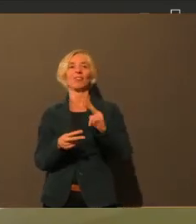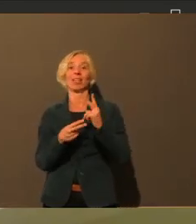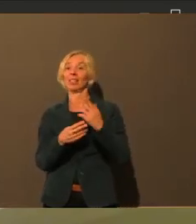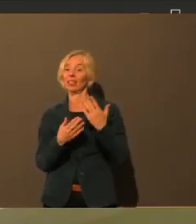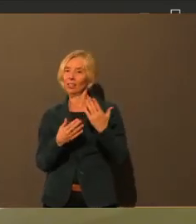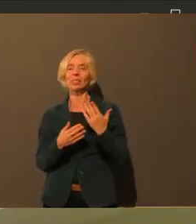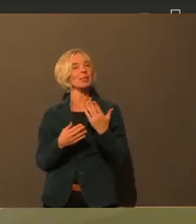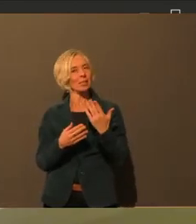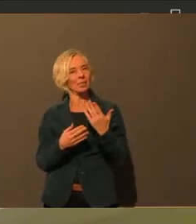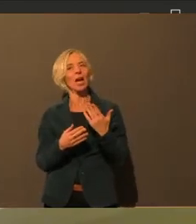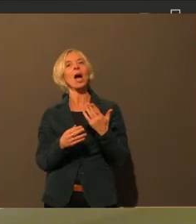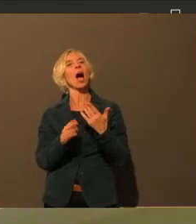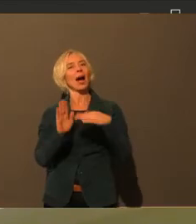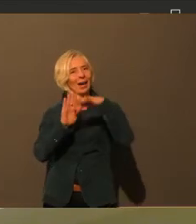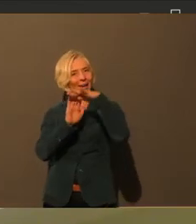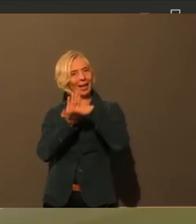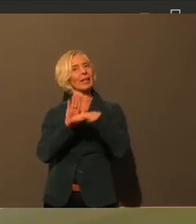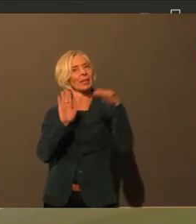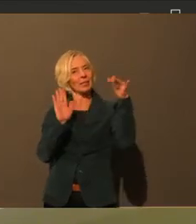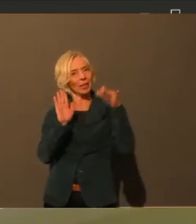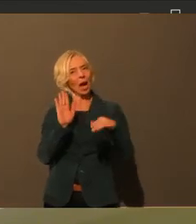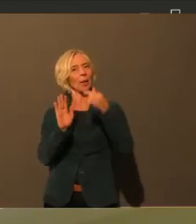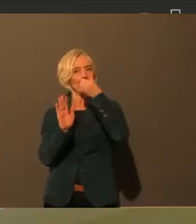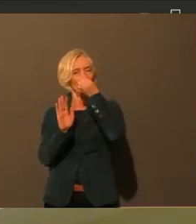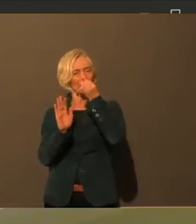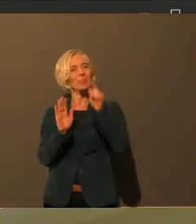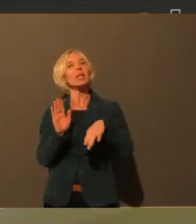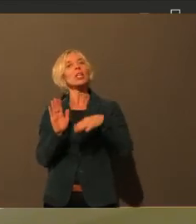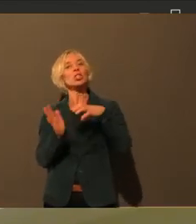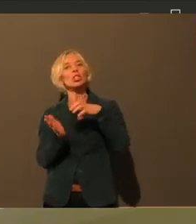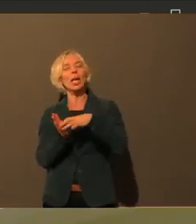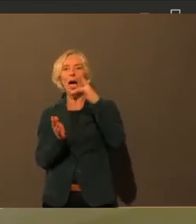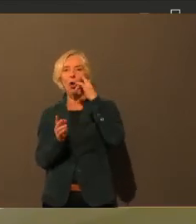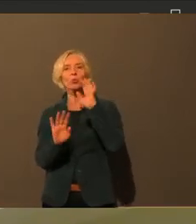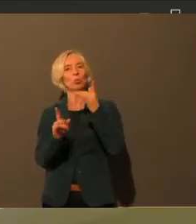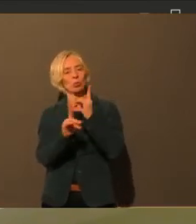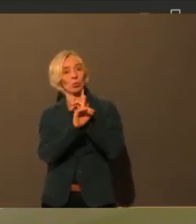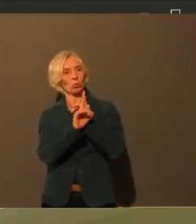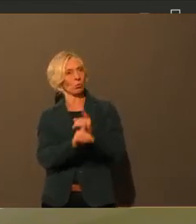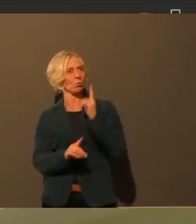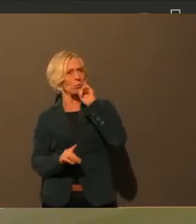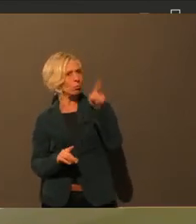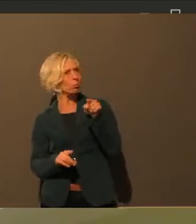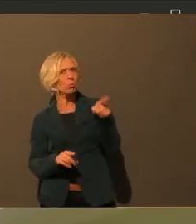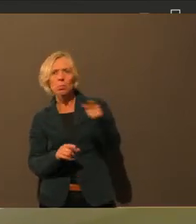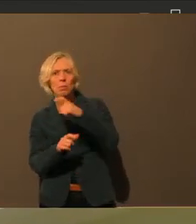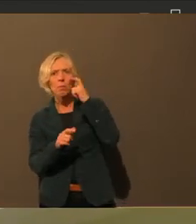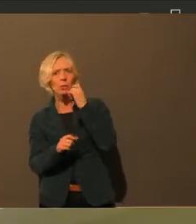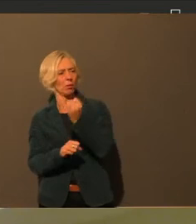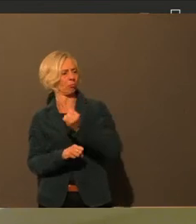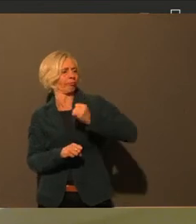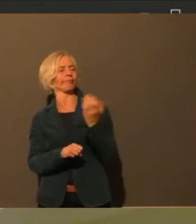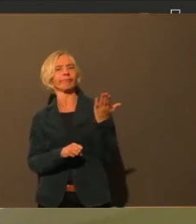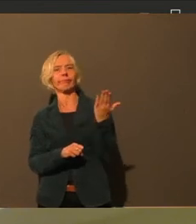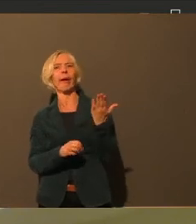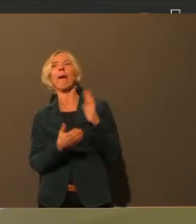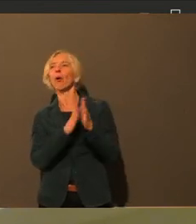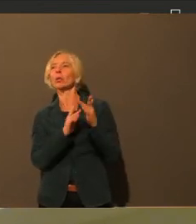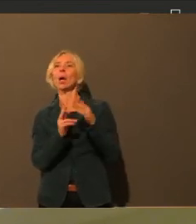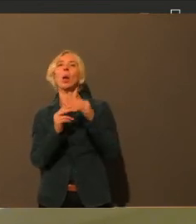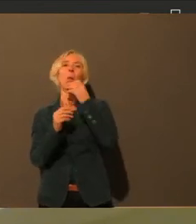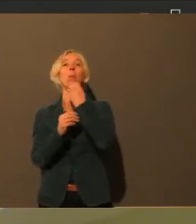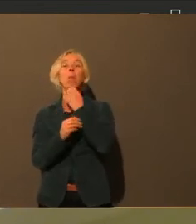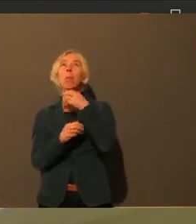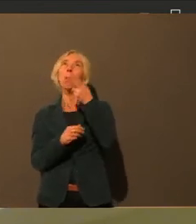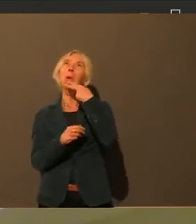der Stadt mit einzufordern von den Bürgerinnen und Bürgern, die eben keine Maske tragen und die vielleicht Schlupflöcher suchen, wie es der